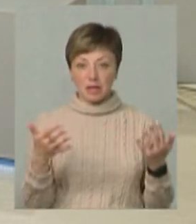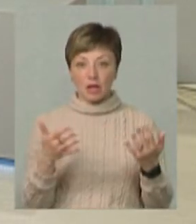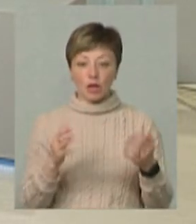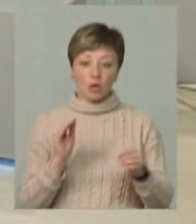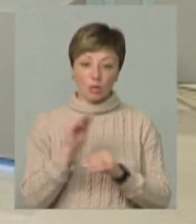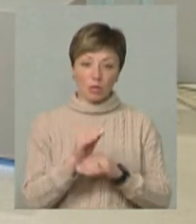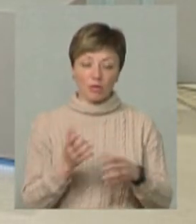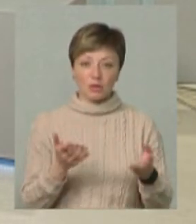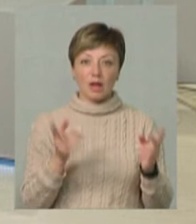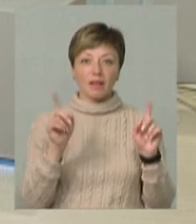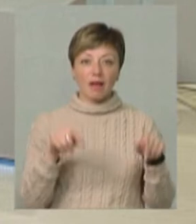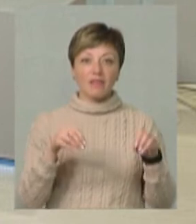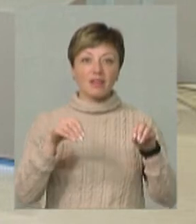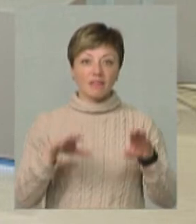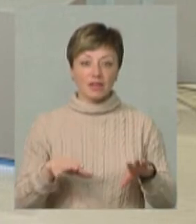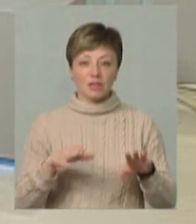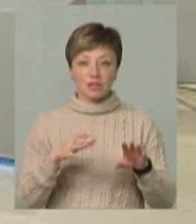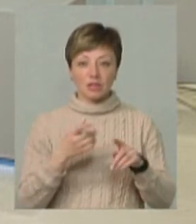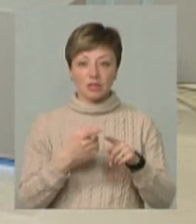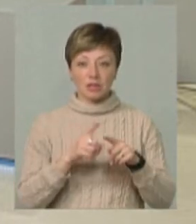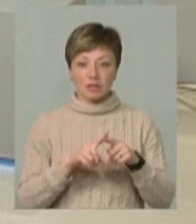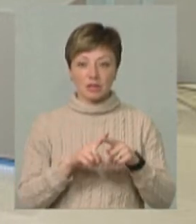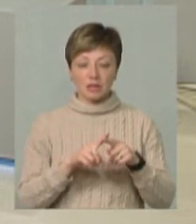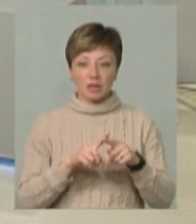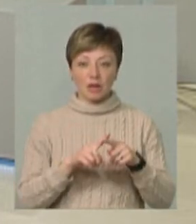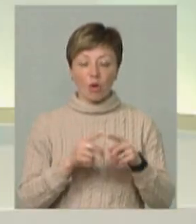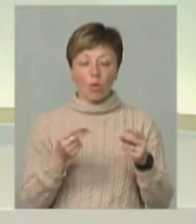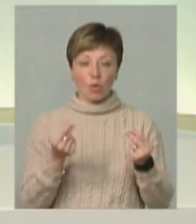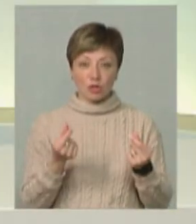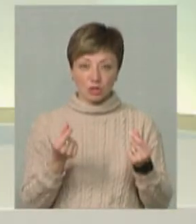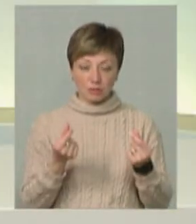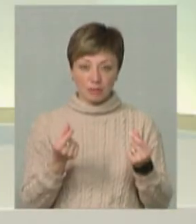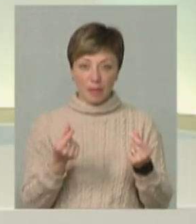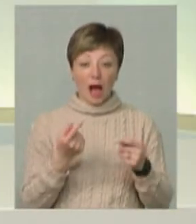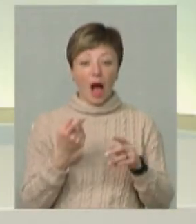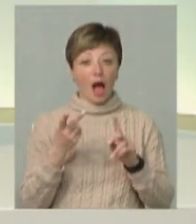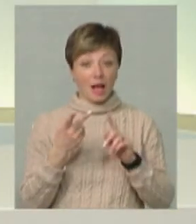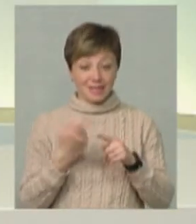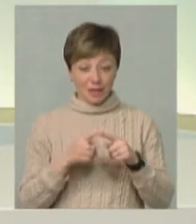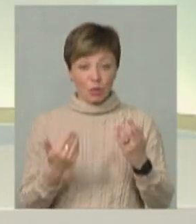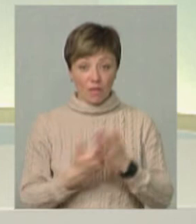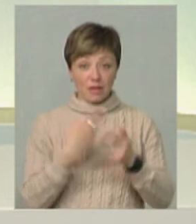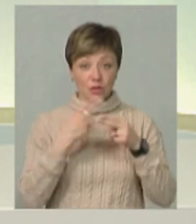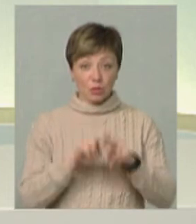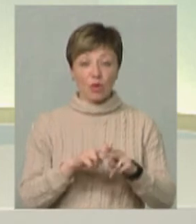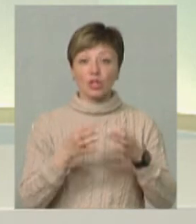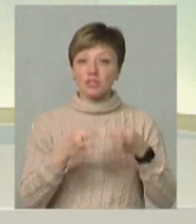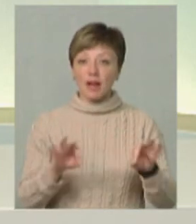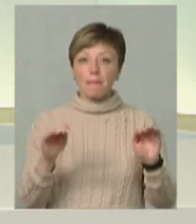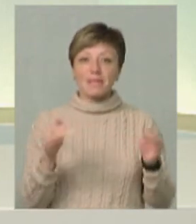доповнюєш навіть на вирушення цього сінця, то це теж кошти. А ця технологія дозволяє мінімізувати оці витрати.